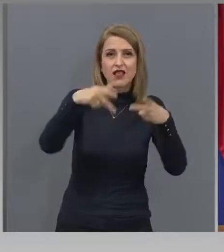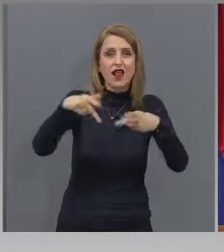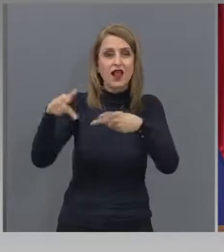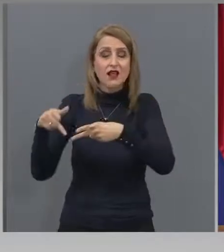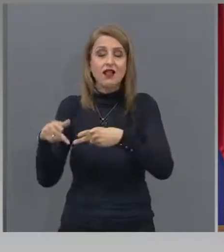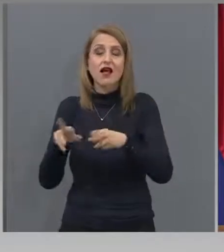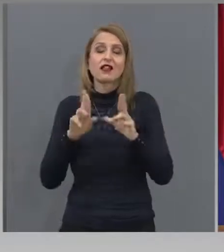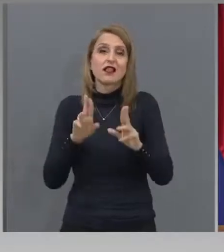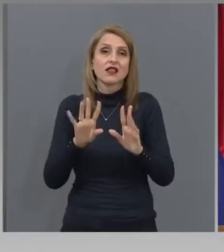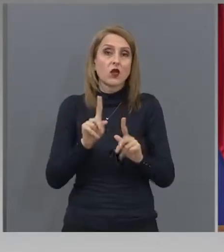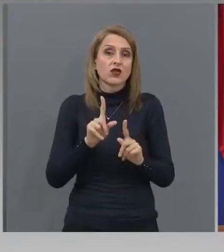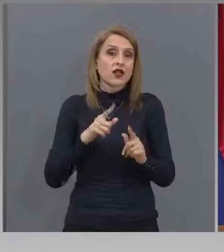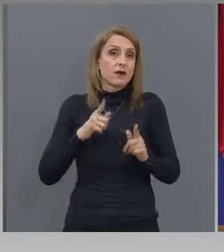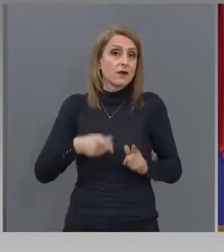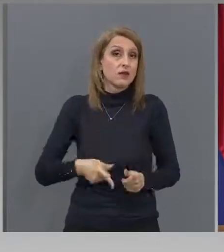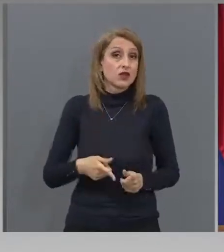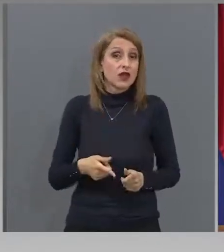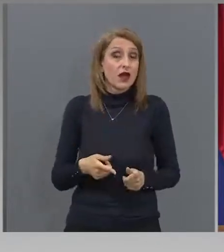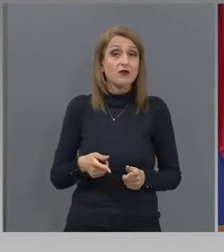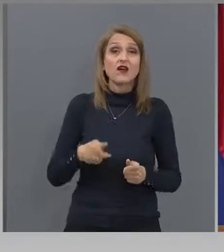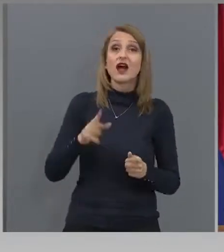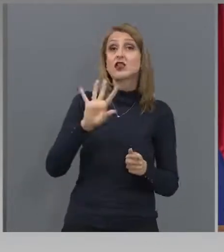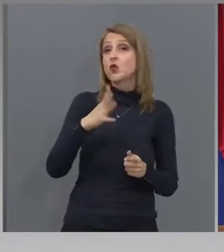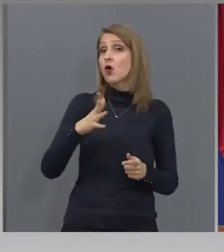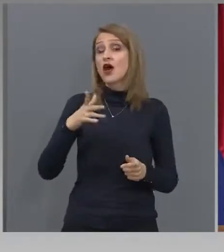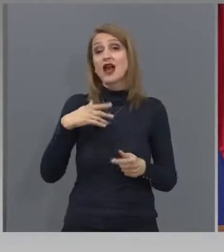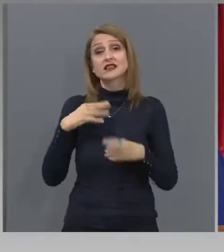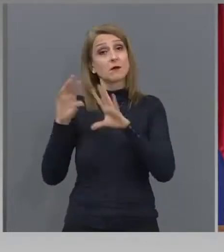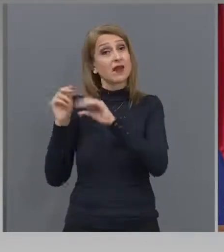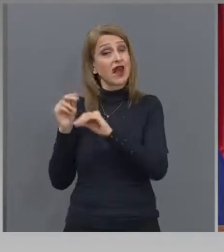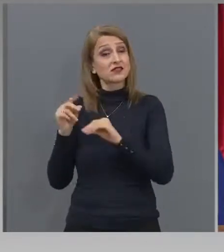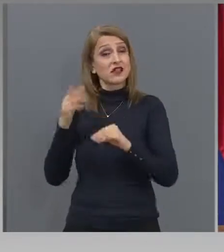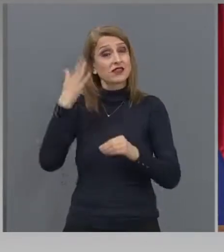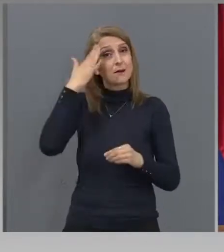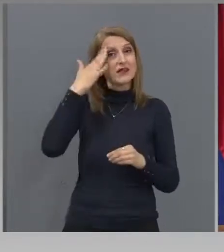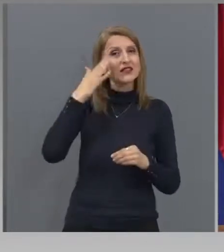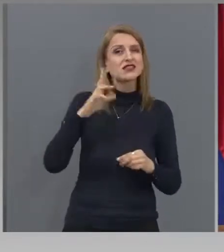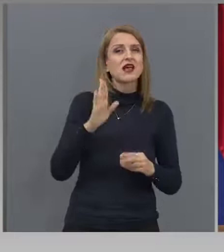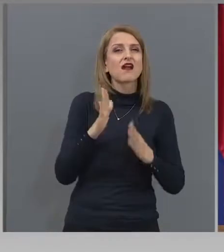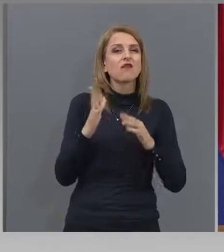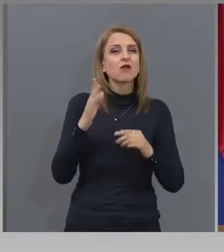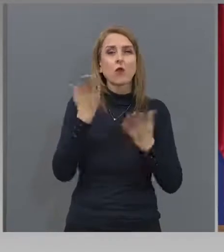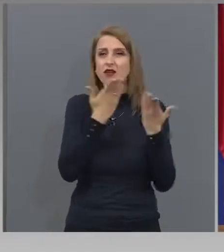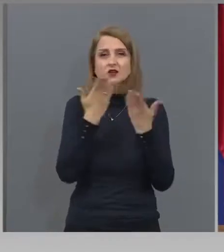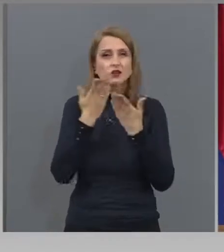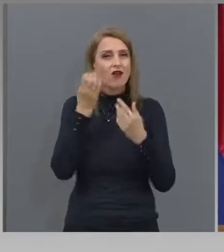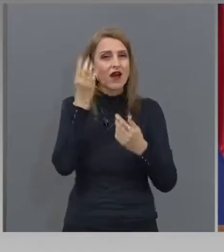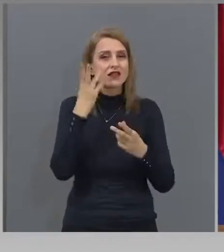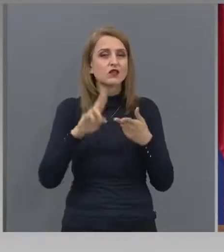на Волчев съм му казвал, че ако ги иска за матурите, ще му дадеме да, ако не им стигат